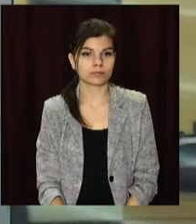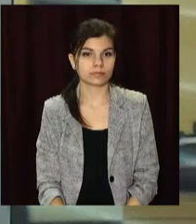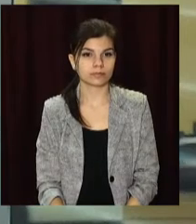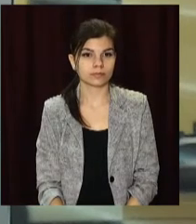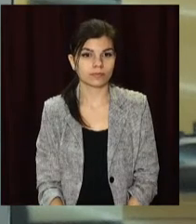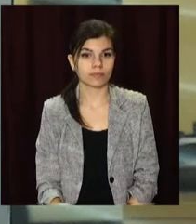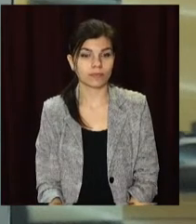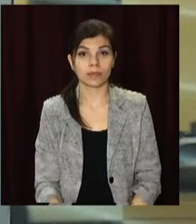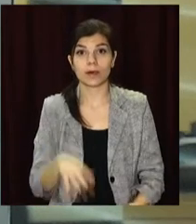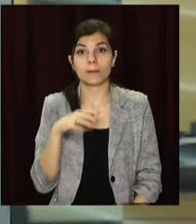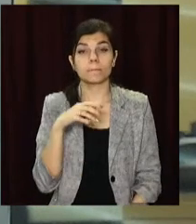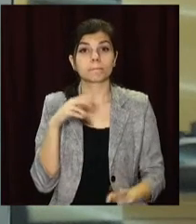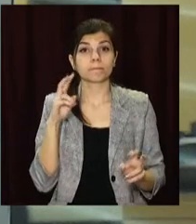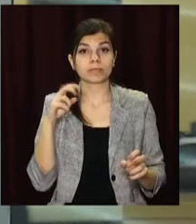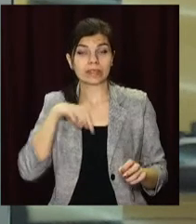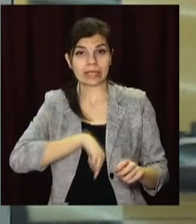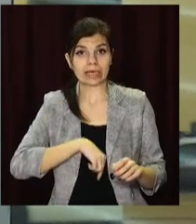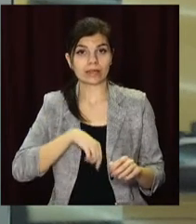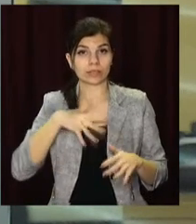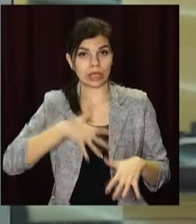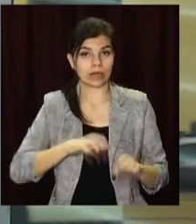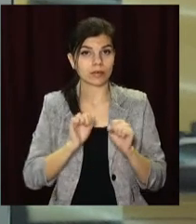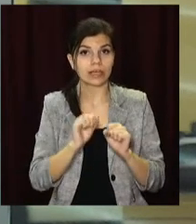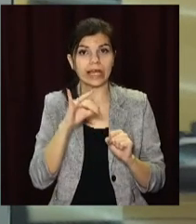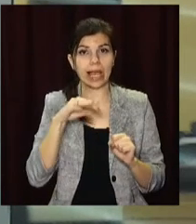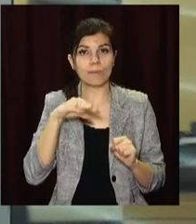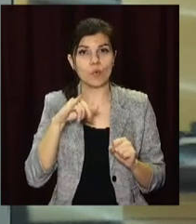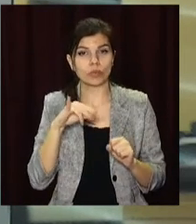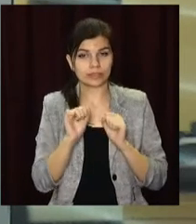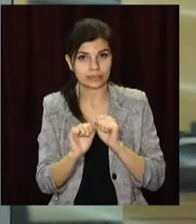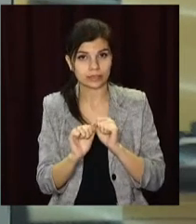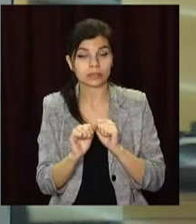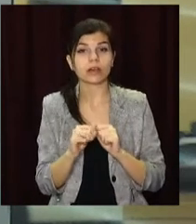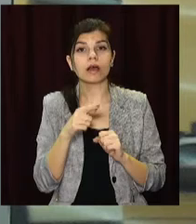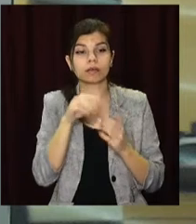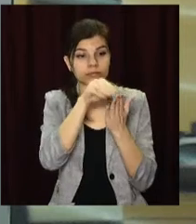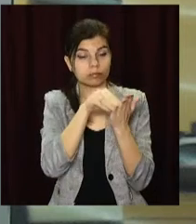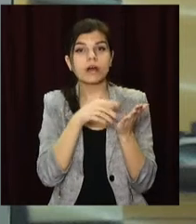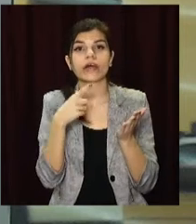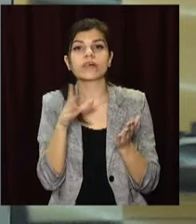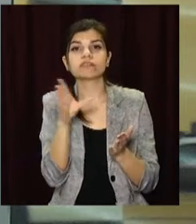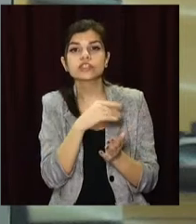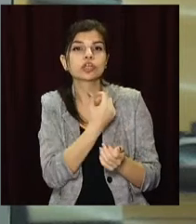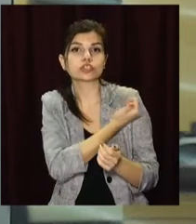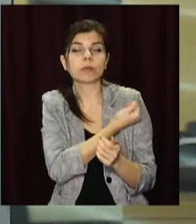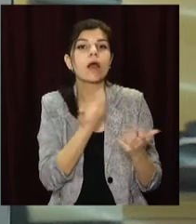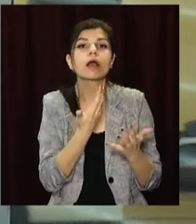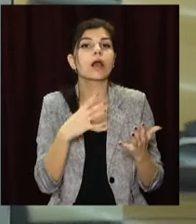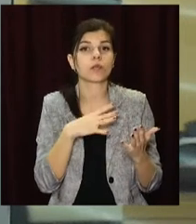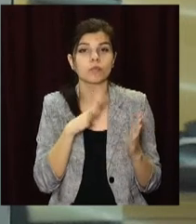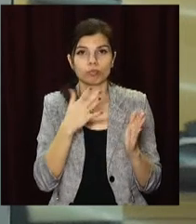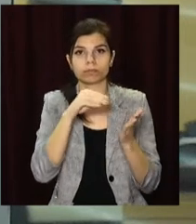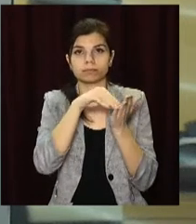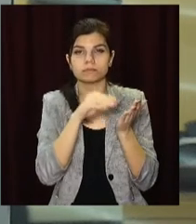Модуль імунізації. У Міністерстві охорони здоров'я розробили платформу, де реєструватимуть усі щеплення, які робили людині. Врахують і